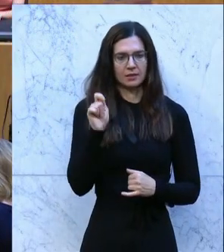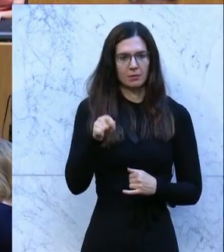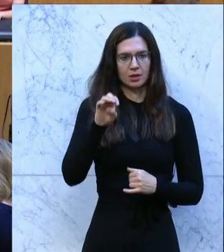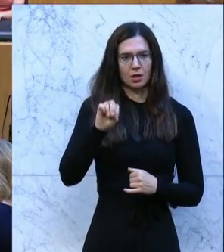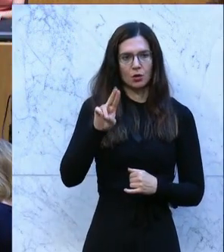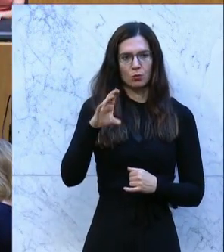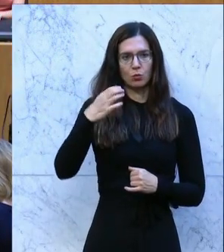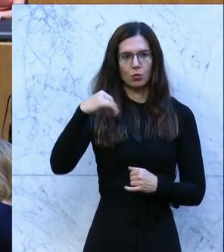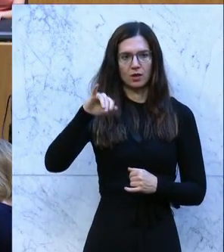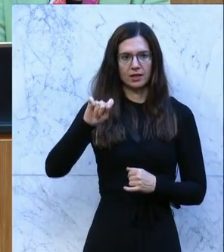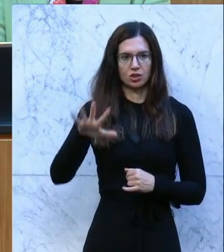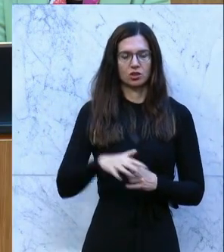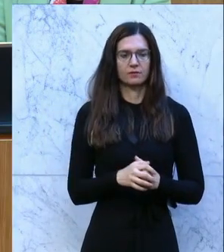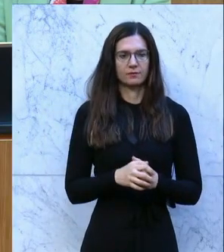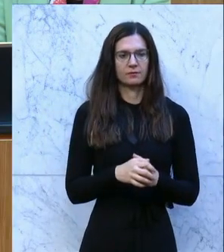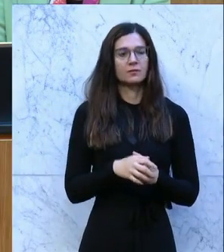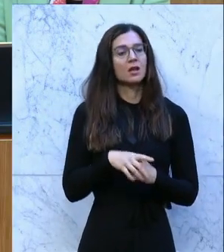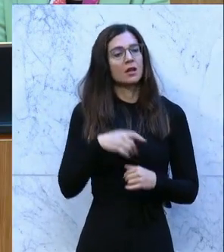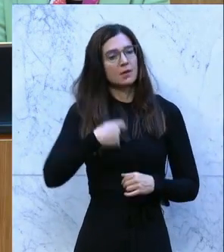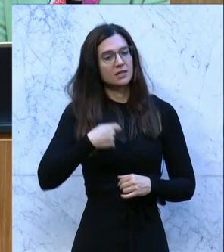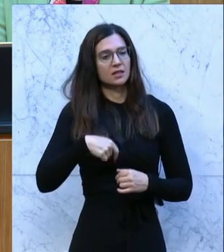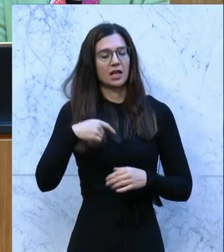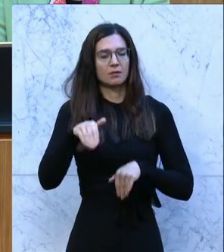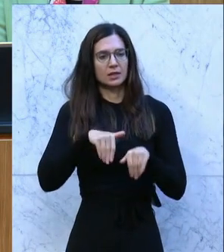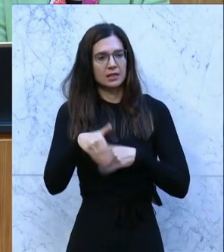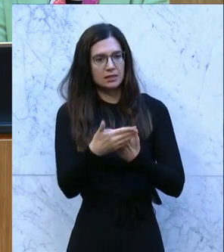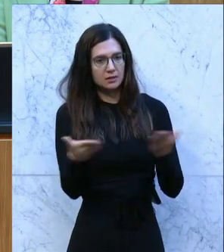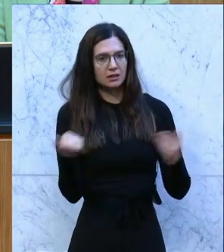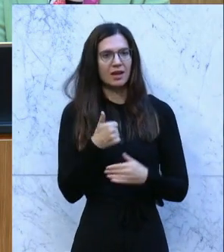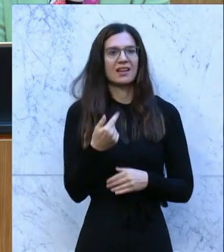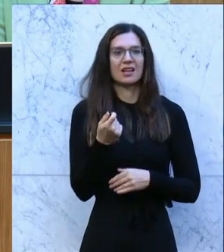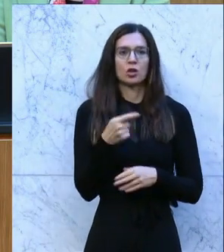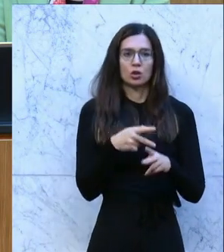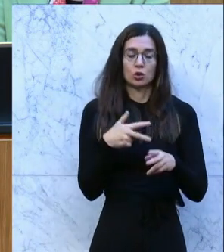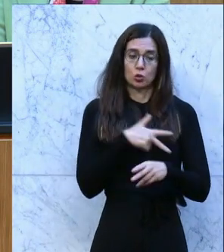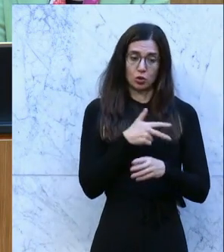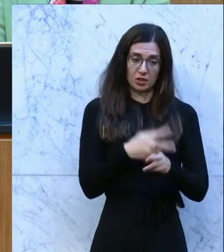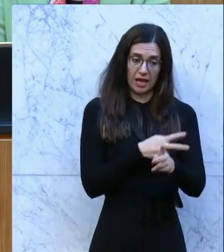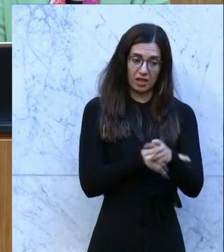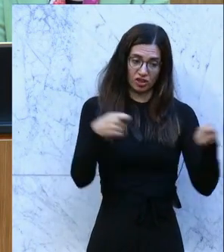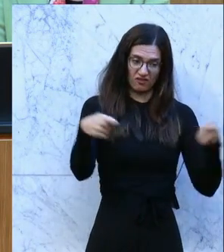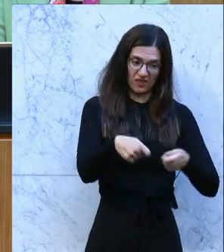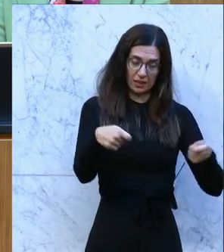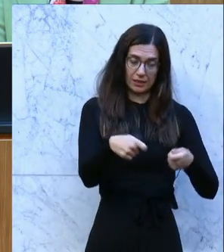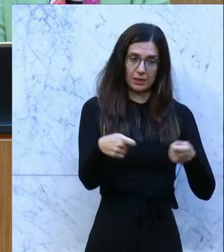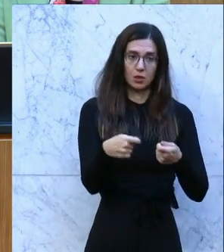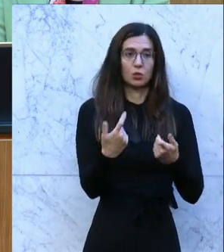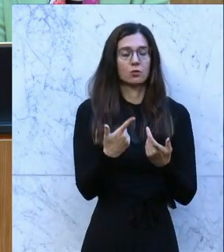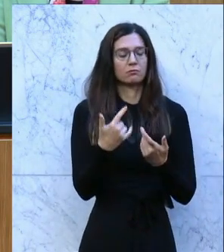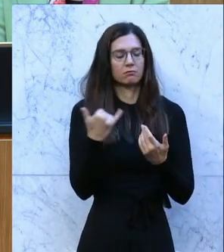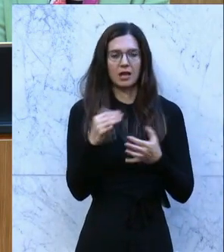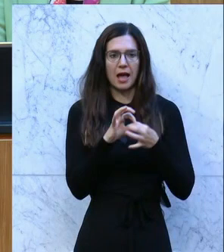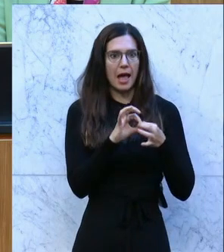Herr Präsident, Herr Bundesminister, die Finanzierung des Sozialstaates hängt in erster Linie von der arbeitenden